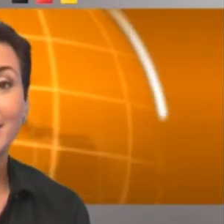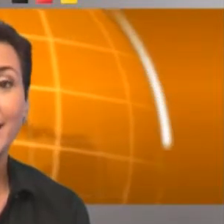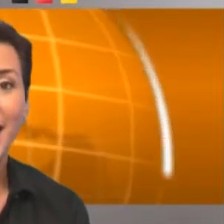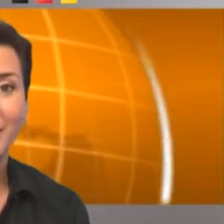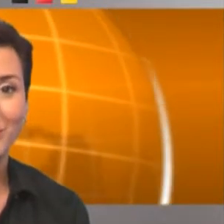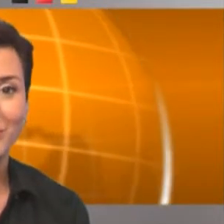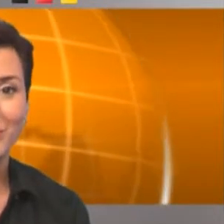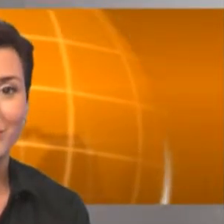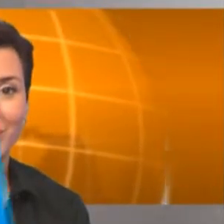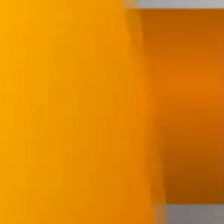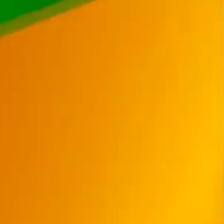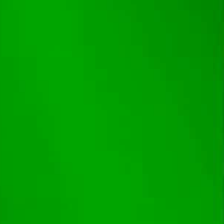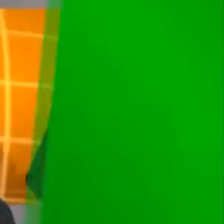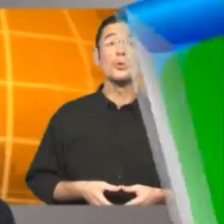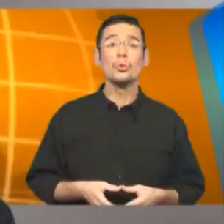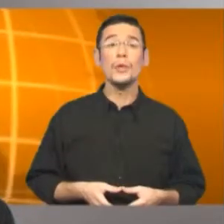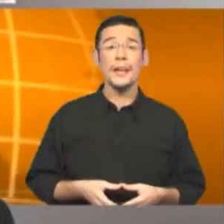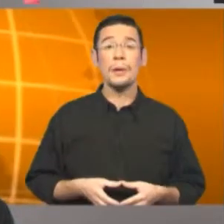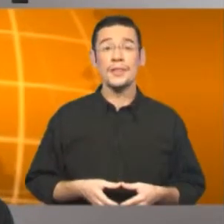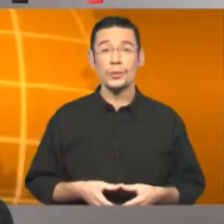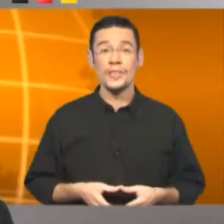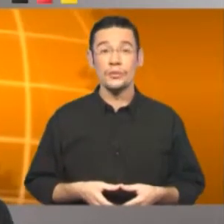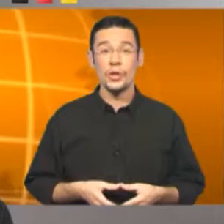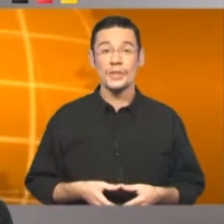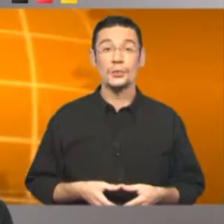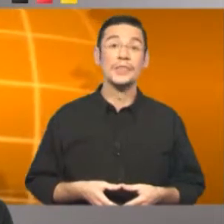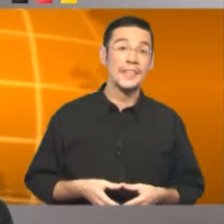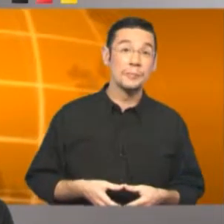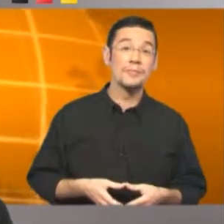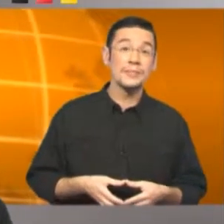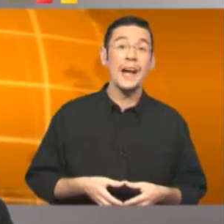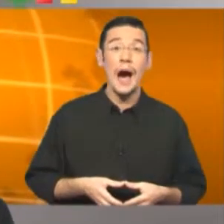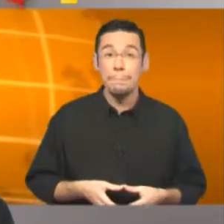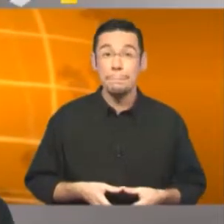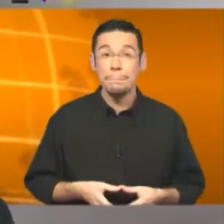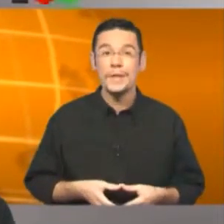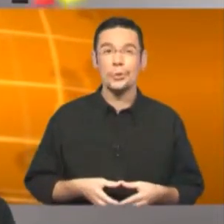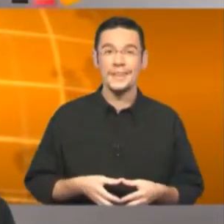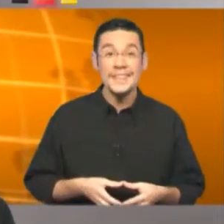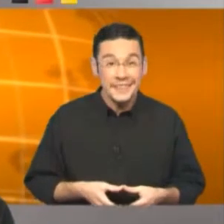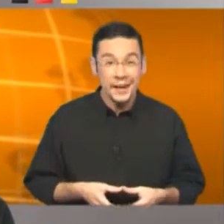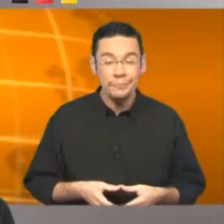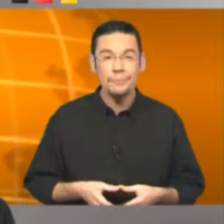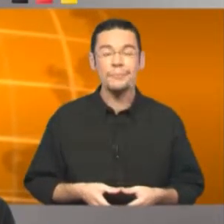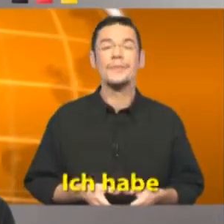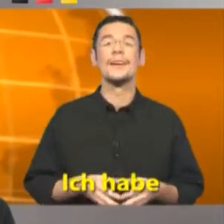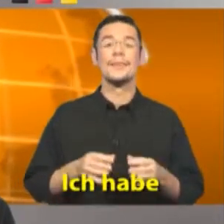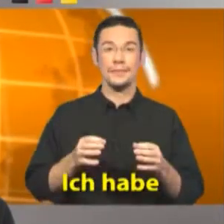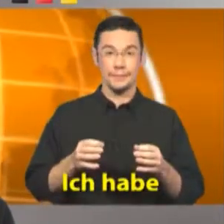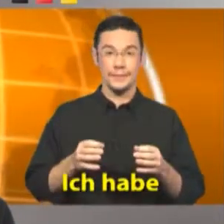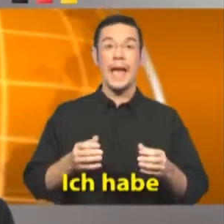Tra Tra Und nun ein paar nützliche Wörter zu dem, was wir haben oder nicht haben.